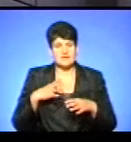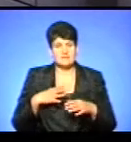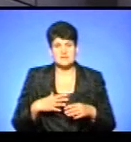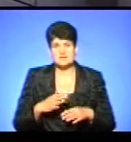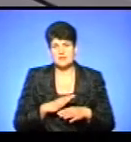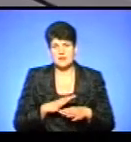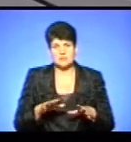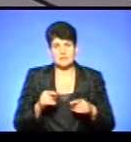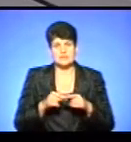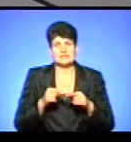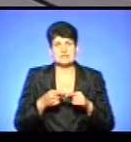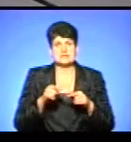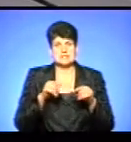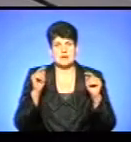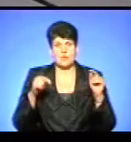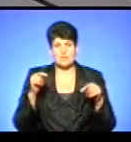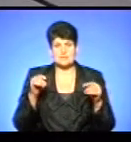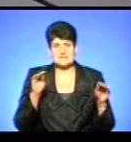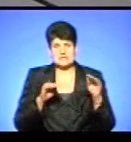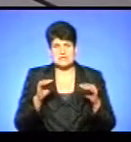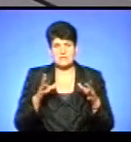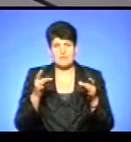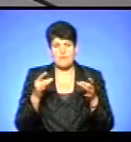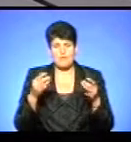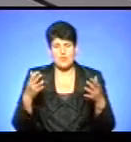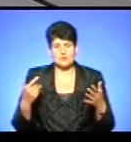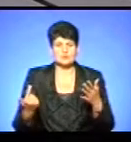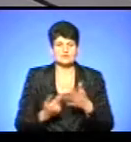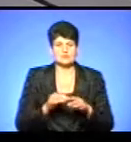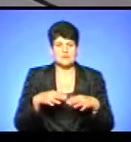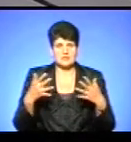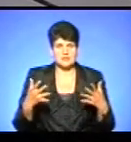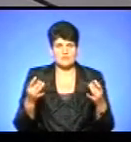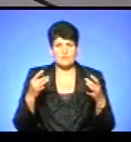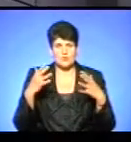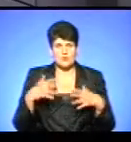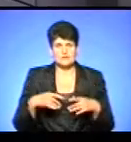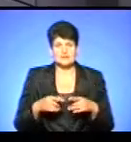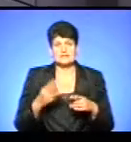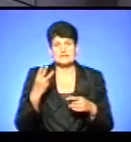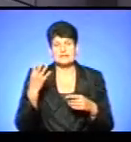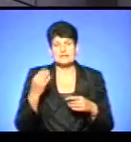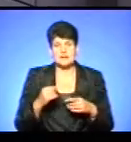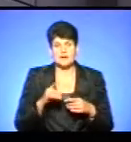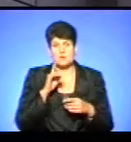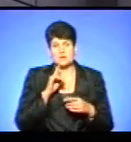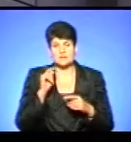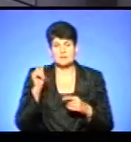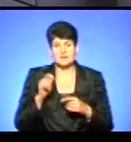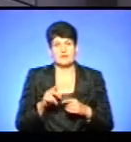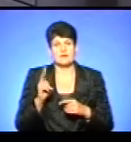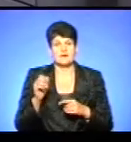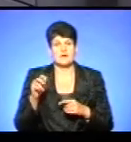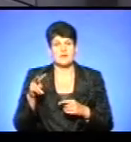тих опадів. ти їх складаєш, він весь мокрі, з вечора знову розкладаєш, залазили ще так три дня, коротше. Поки ми не доїхали до Калгарі, в Калгарі там вже